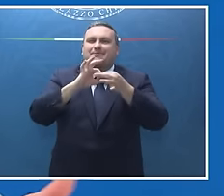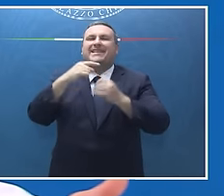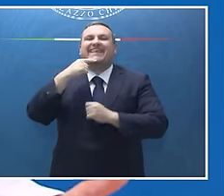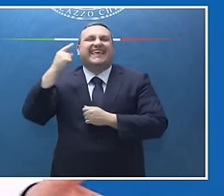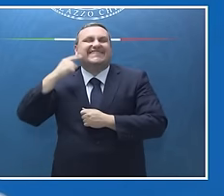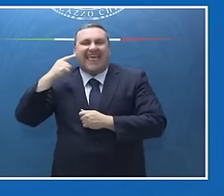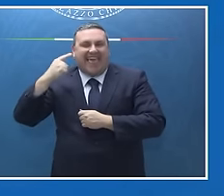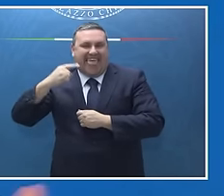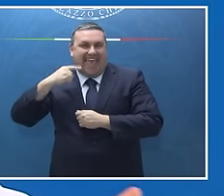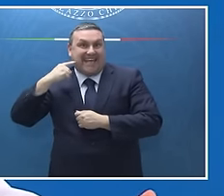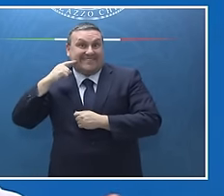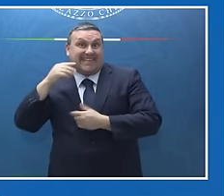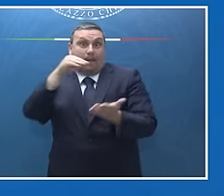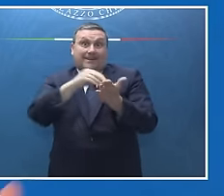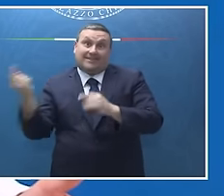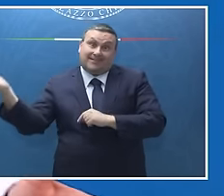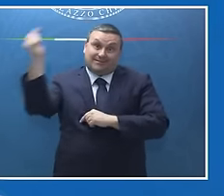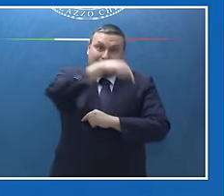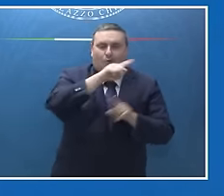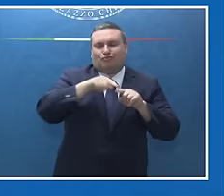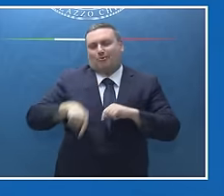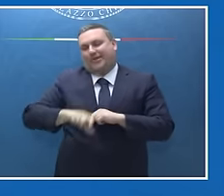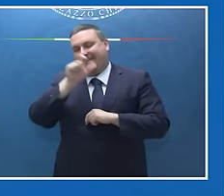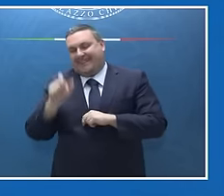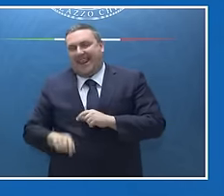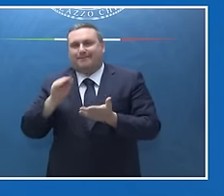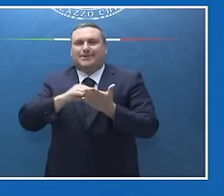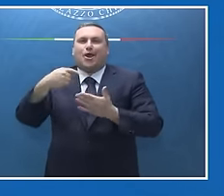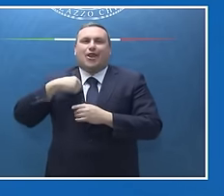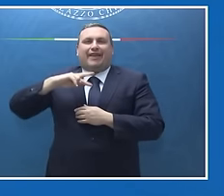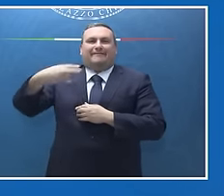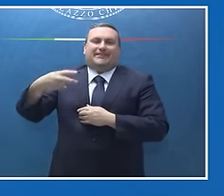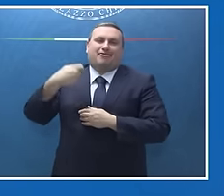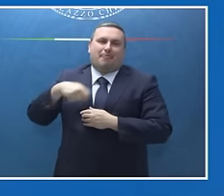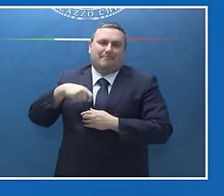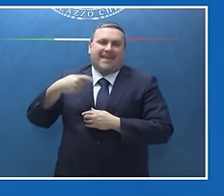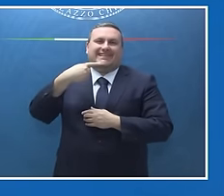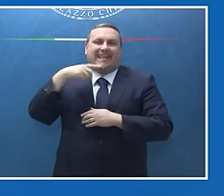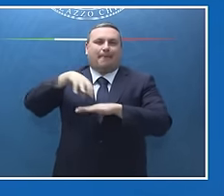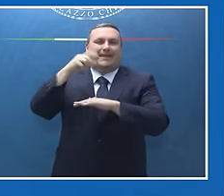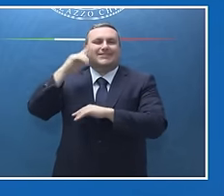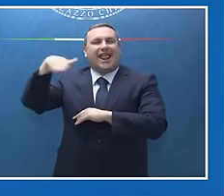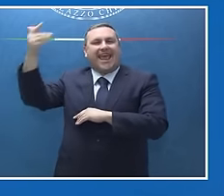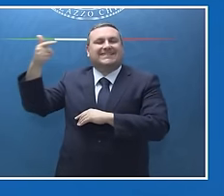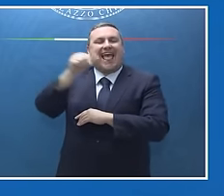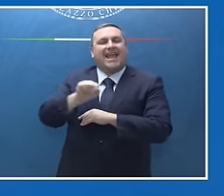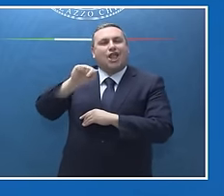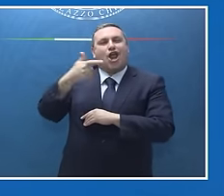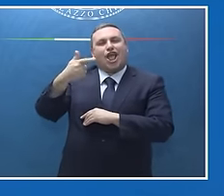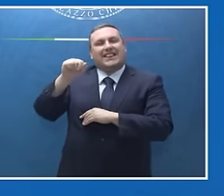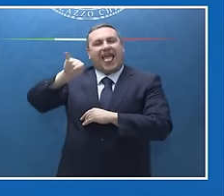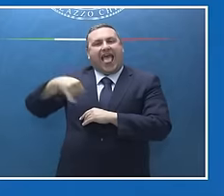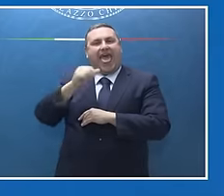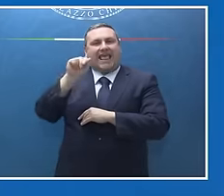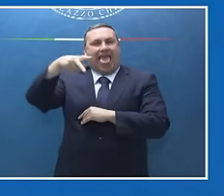Zelensky, alla quale ovviamente partecipa anche l'Italia, è già lì presente il nostro Vice Premier e Ministro degli Esteri Antonio Tajani, è perché